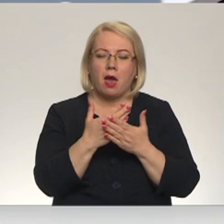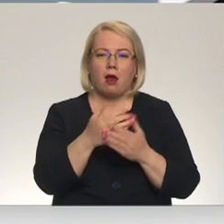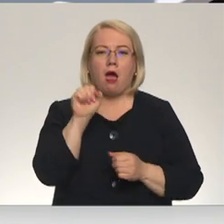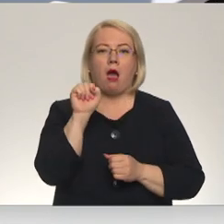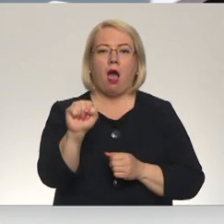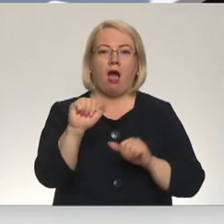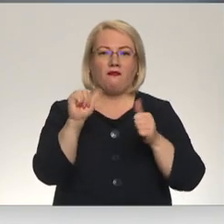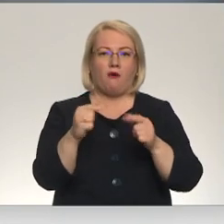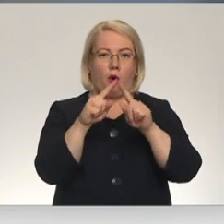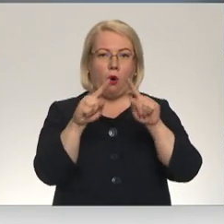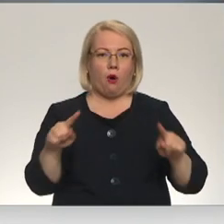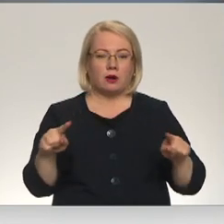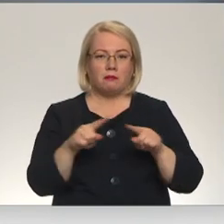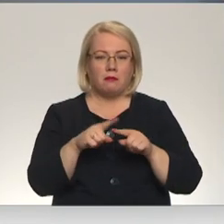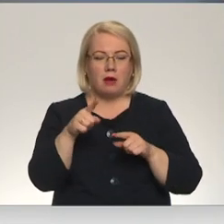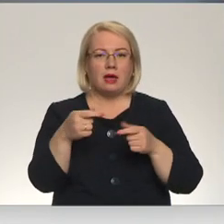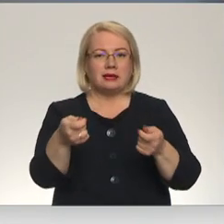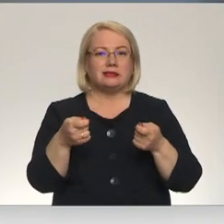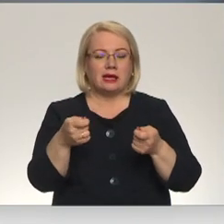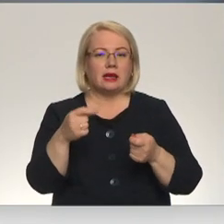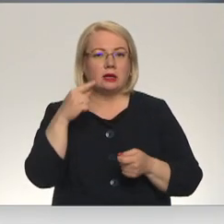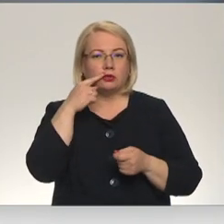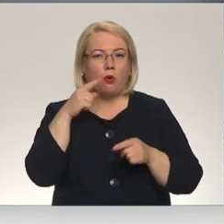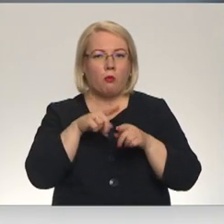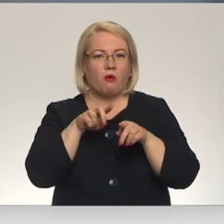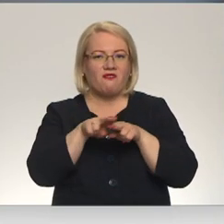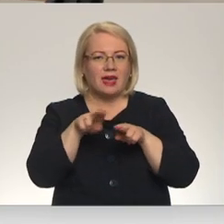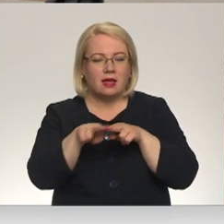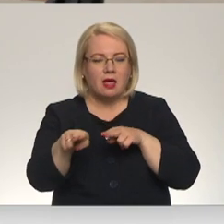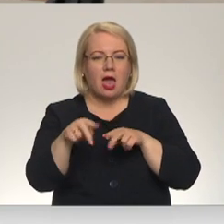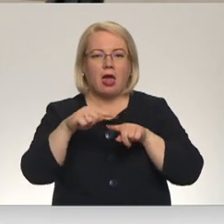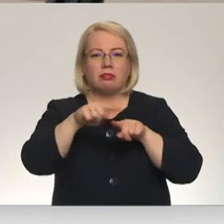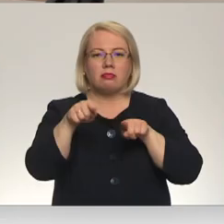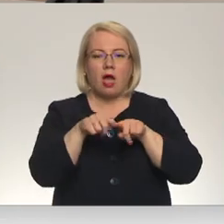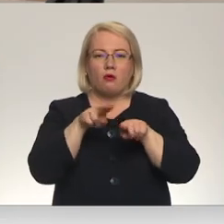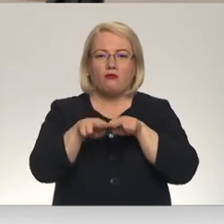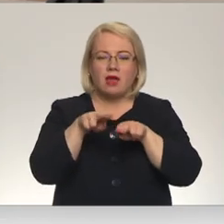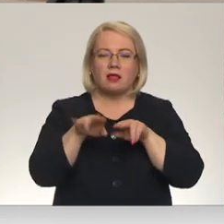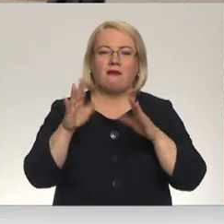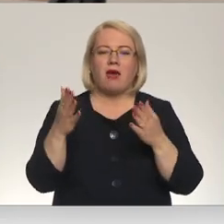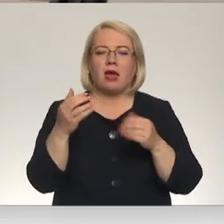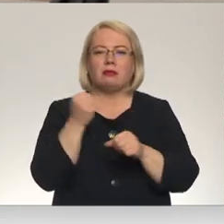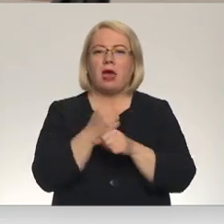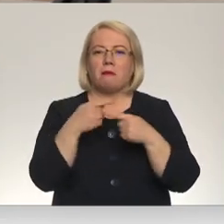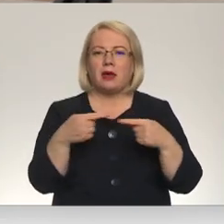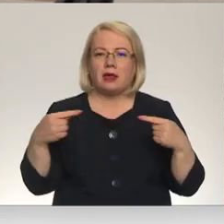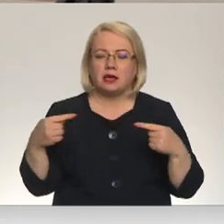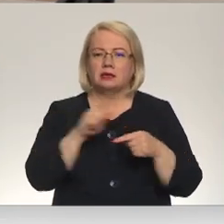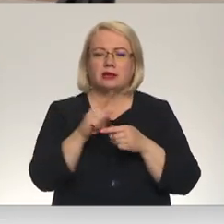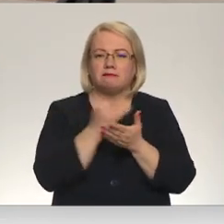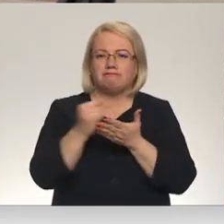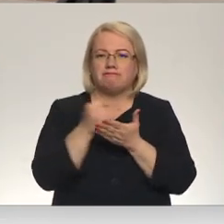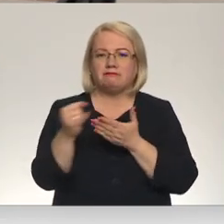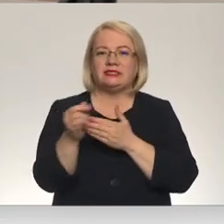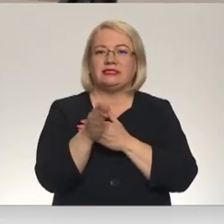burta formas priekšmets ir zirga zobuvīle, naguvīle vai sens lībiešu darbarīgs, kas palīdzēja tīrīt dzīvist no zviņām.